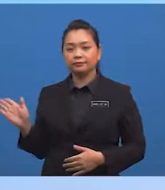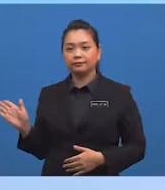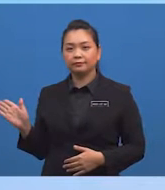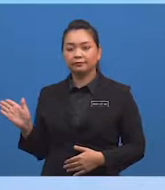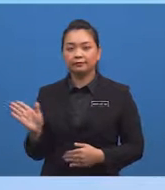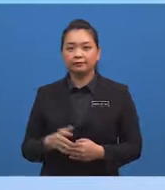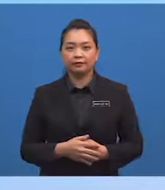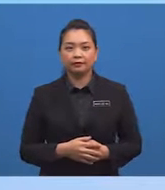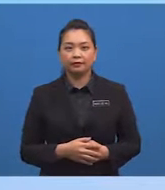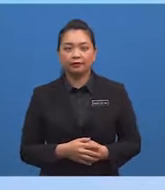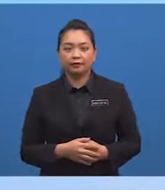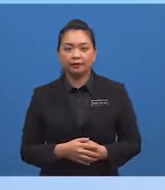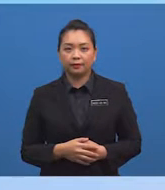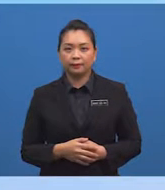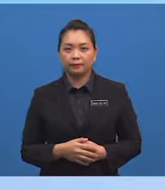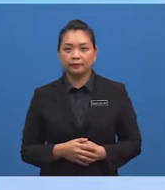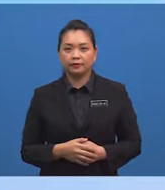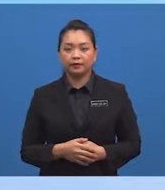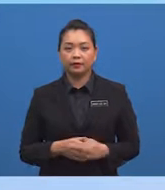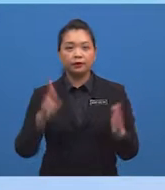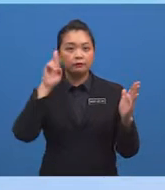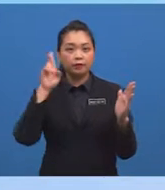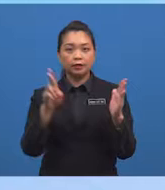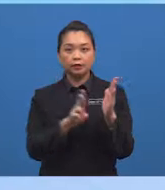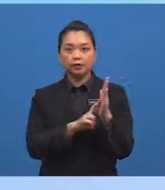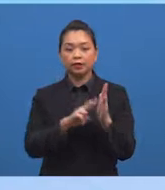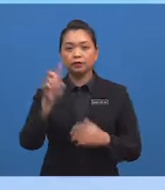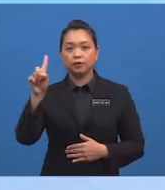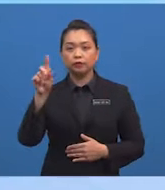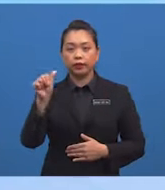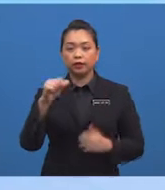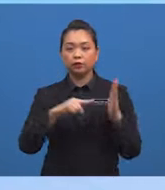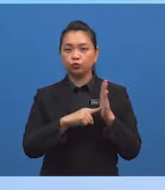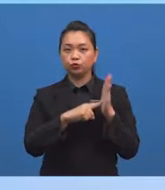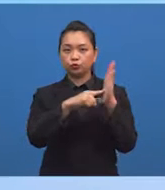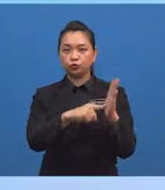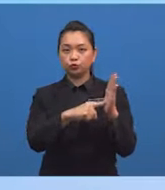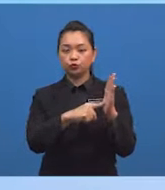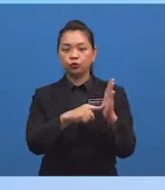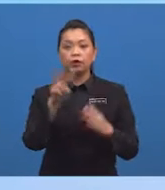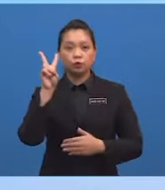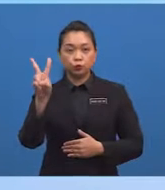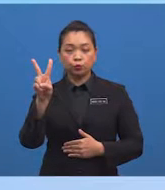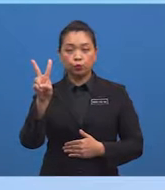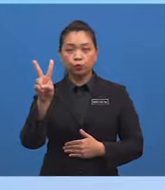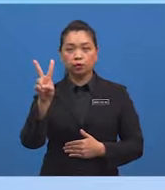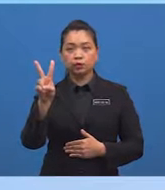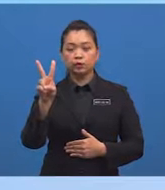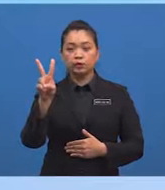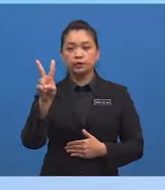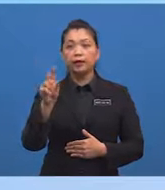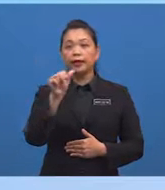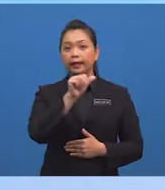1A Rajah 1A menunjukkan Dua garis lurus